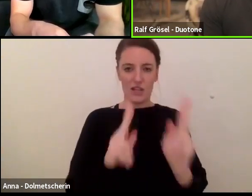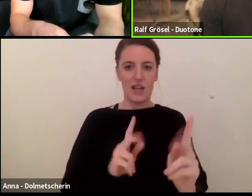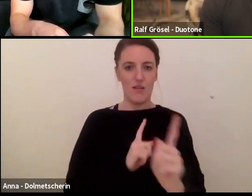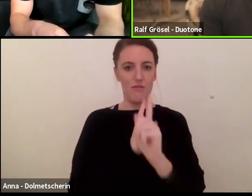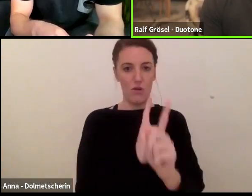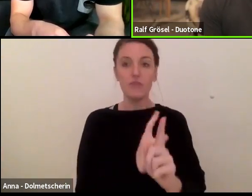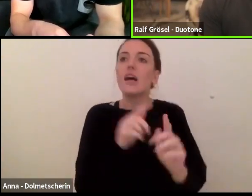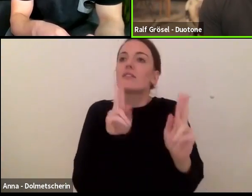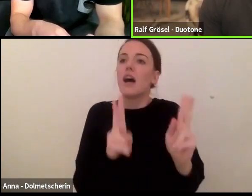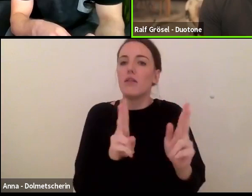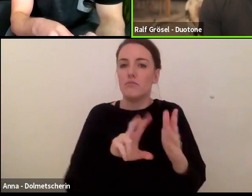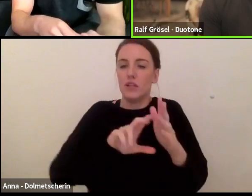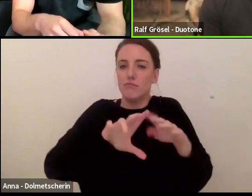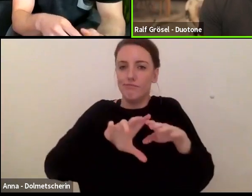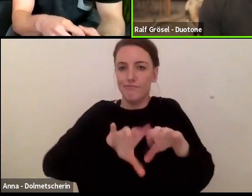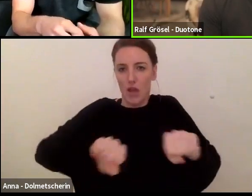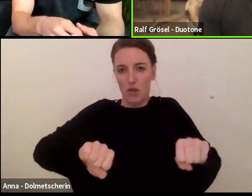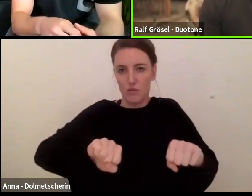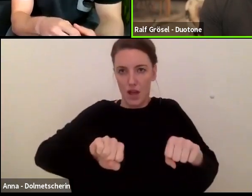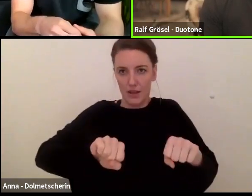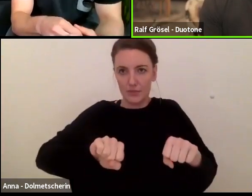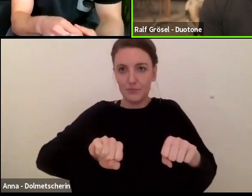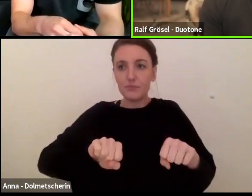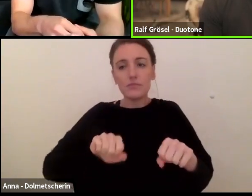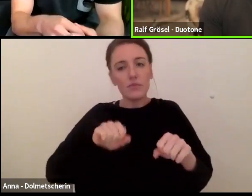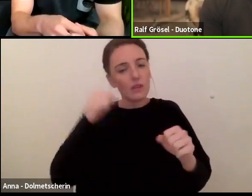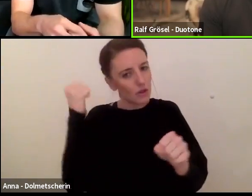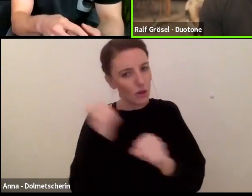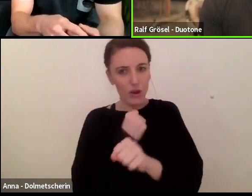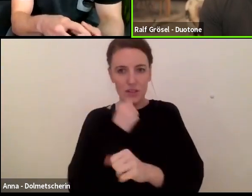definieren kann. Also es ist nachher eine subjektive Entscheidung.